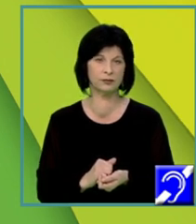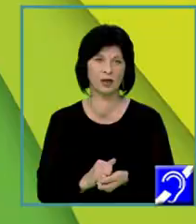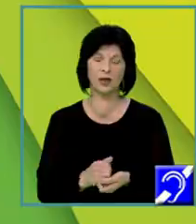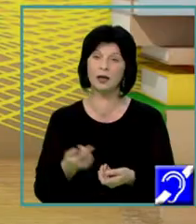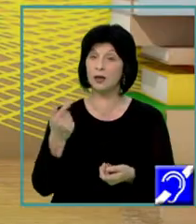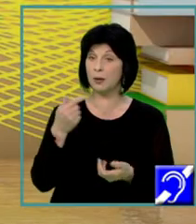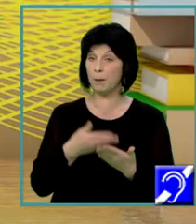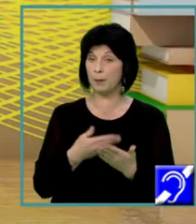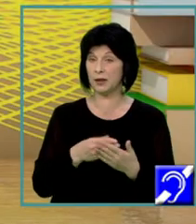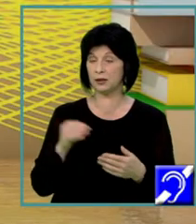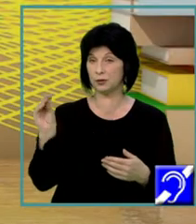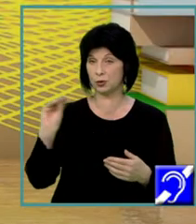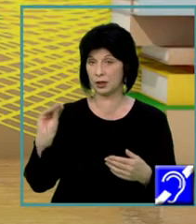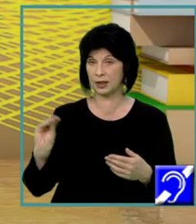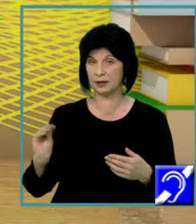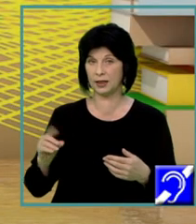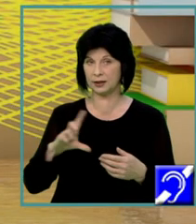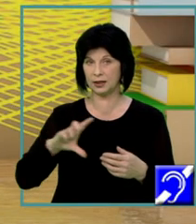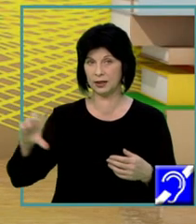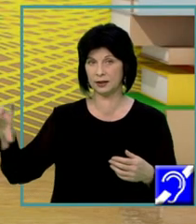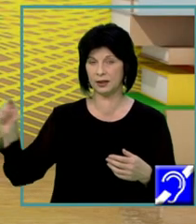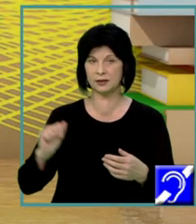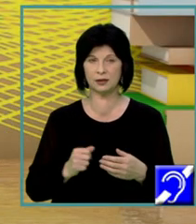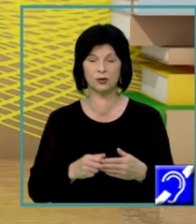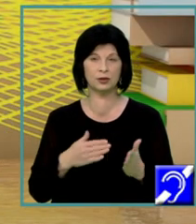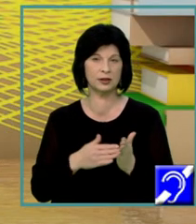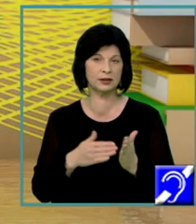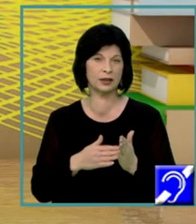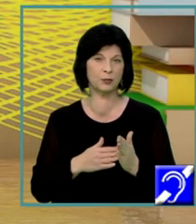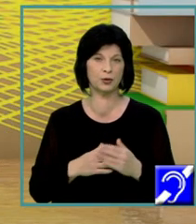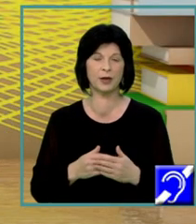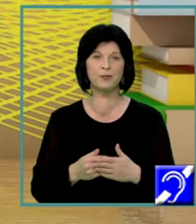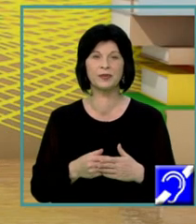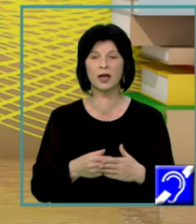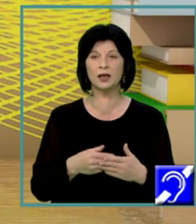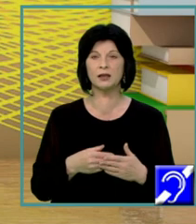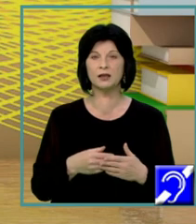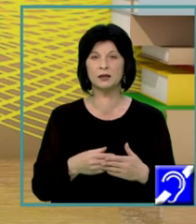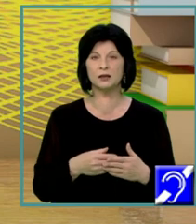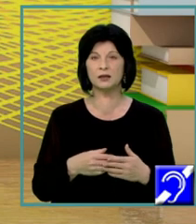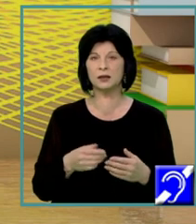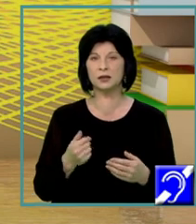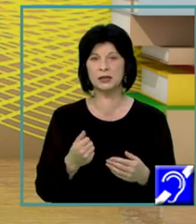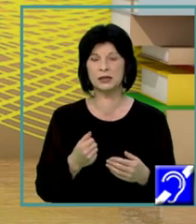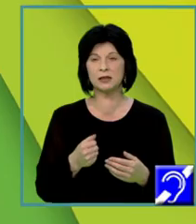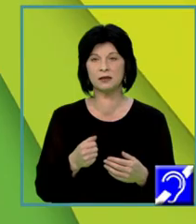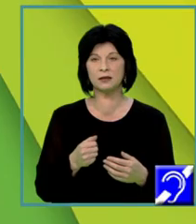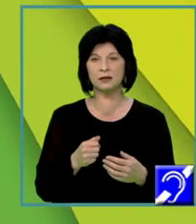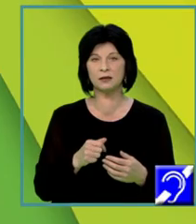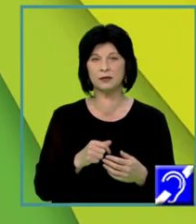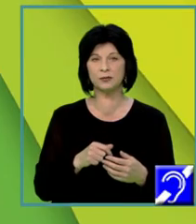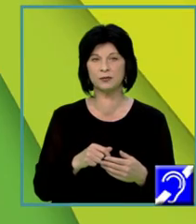următoarele repere. Formularea unei opinii față de problematica pusă în discuție, primiți un punct. Ce am identificat? Care sunt